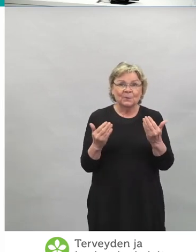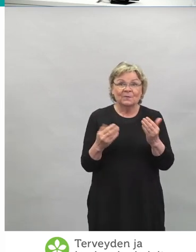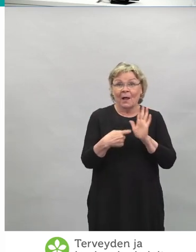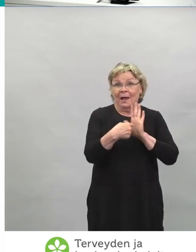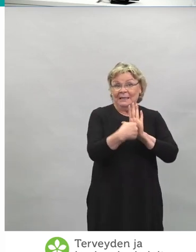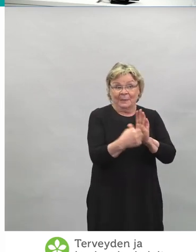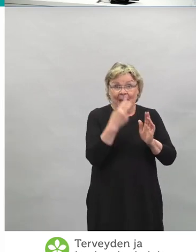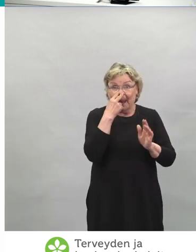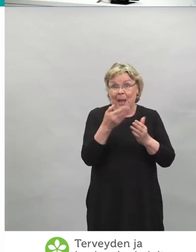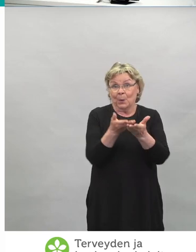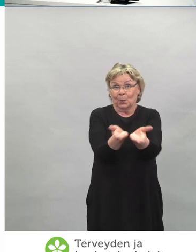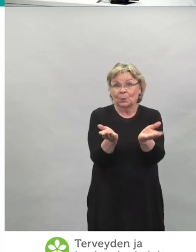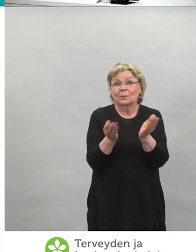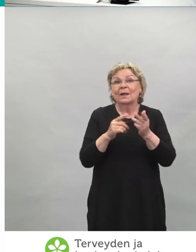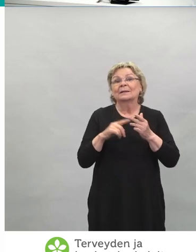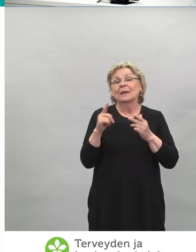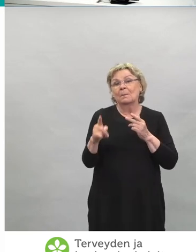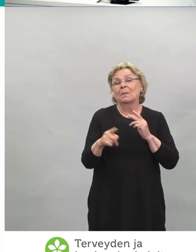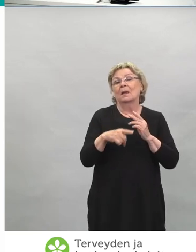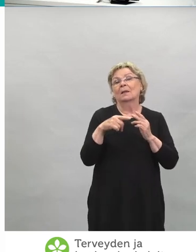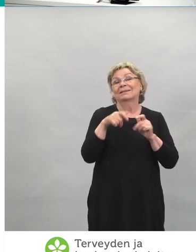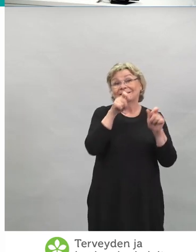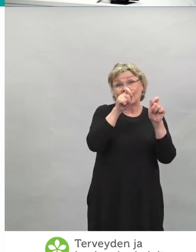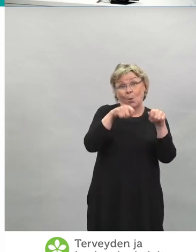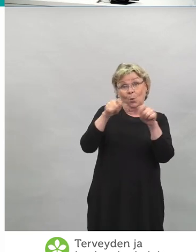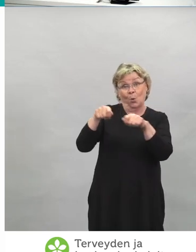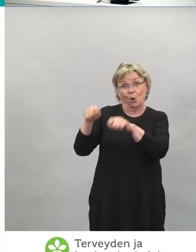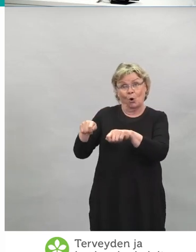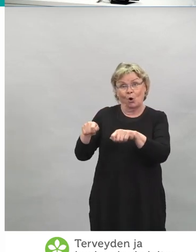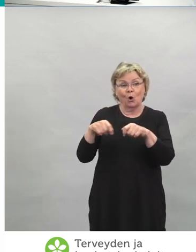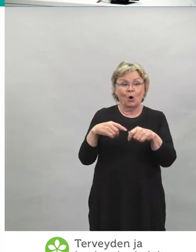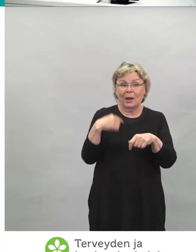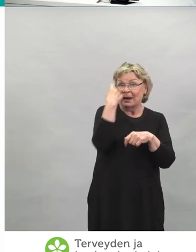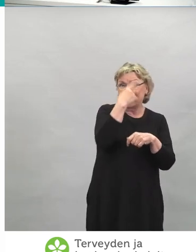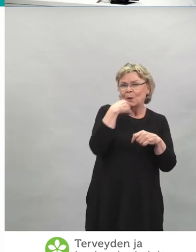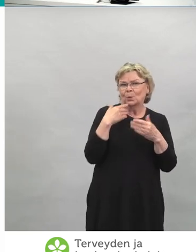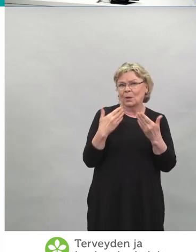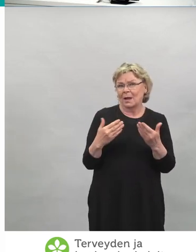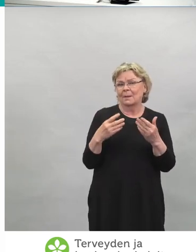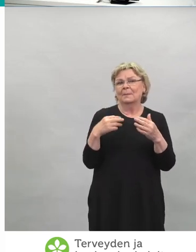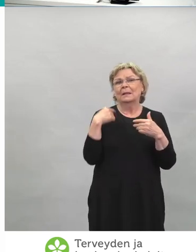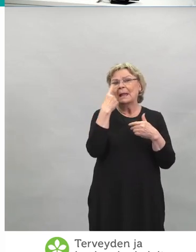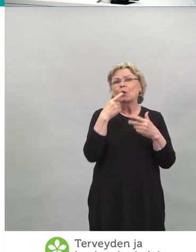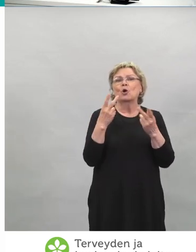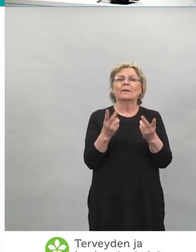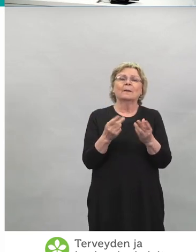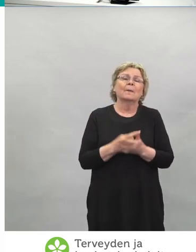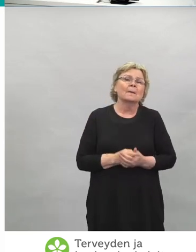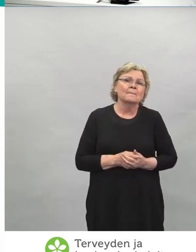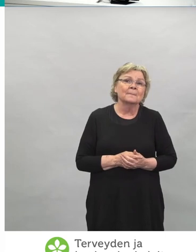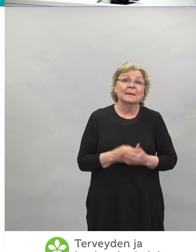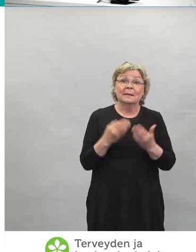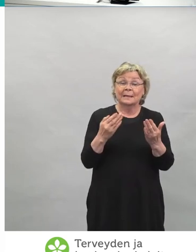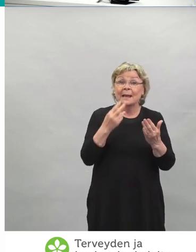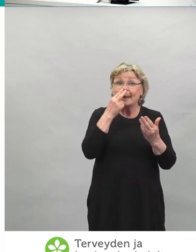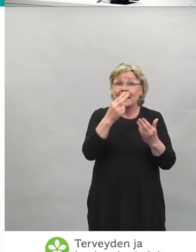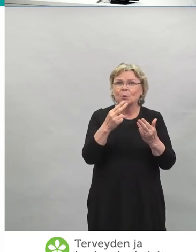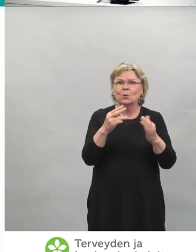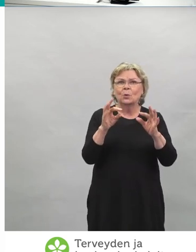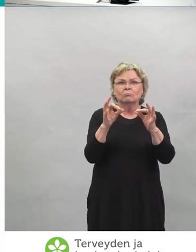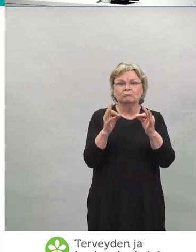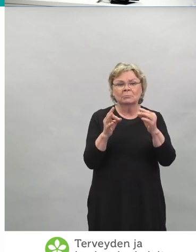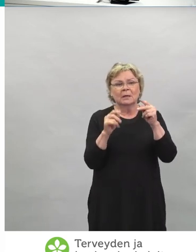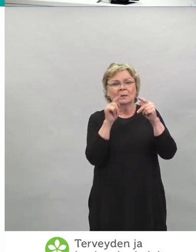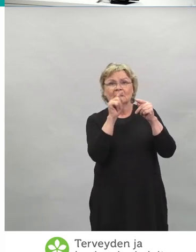taulukon, minkälaisena se data löytyy sieltä meidän sivuilta. Eli tässä on tarkemmin vielä avattuna sitä, että minkälaisia reaktioita